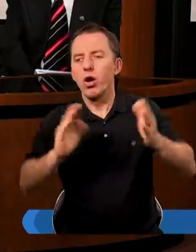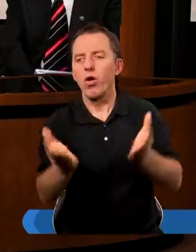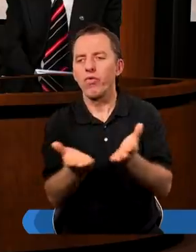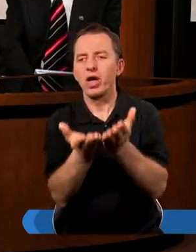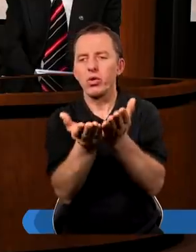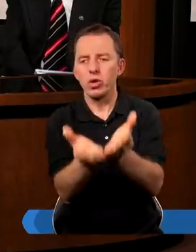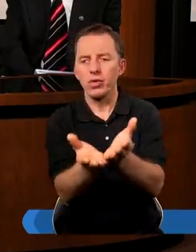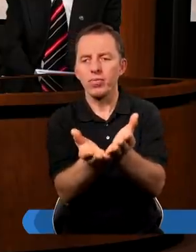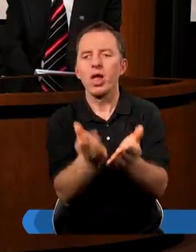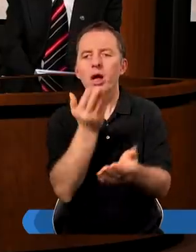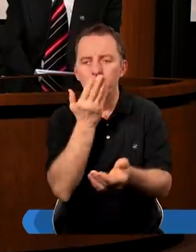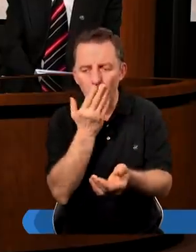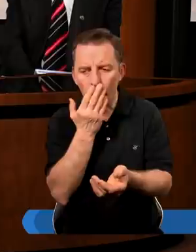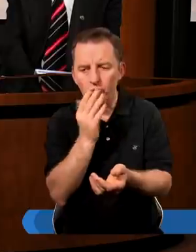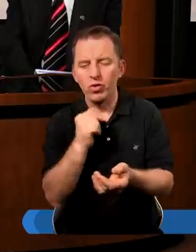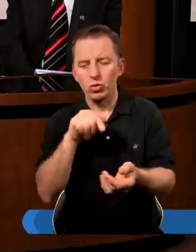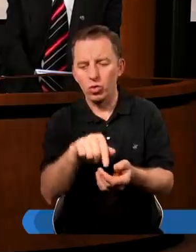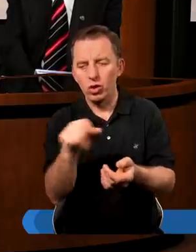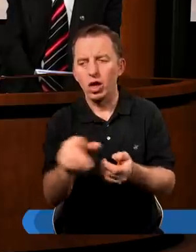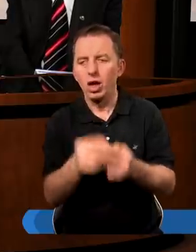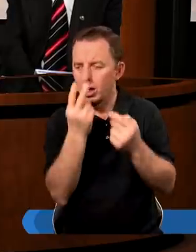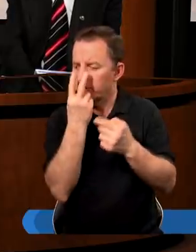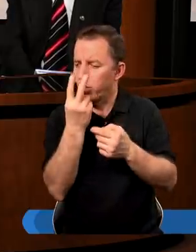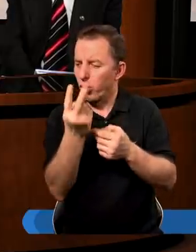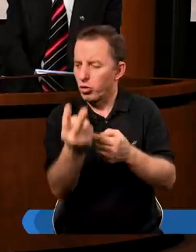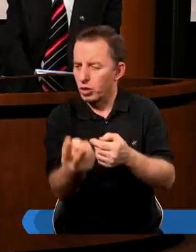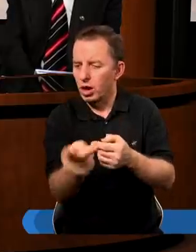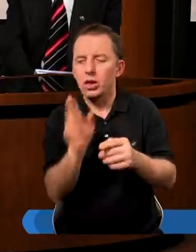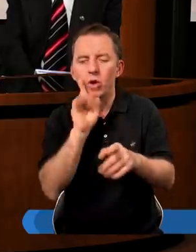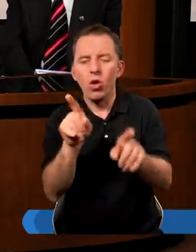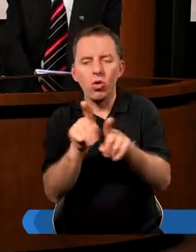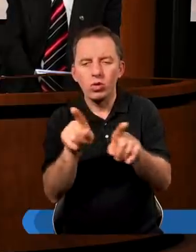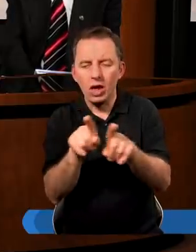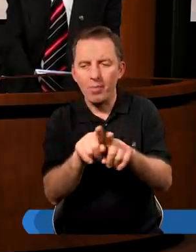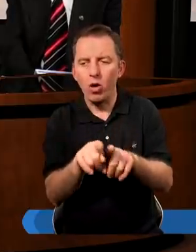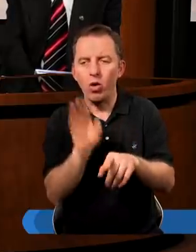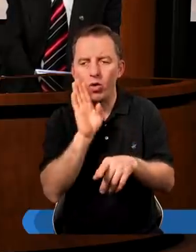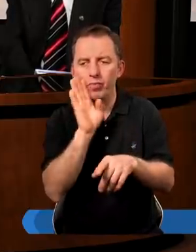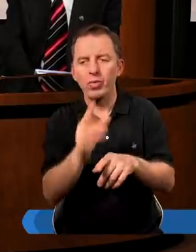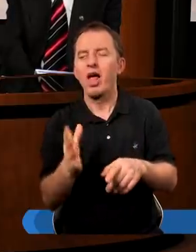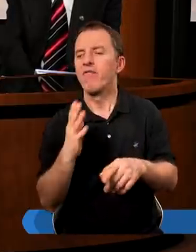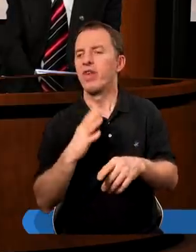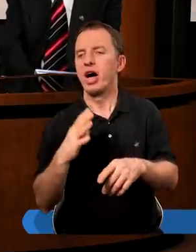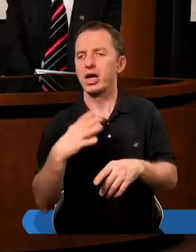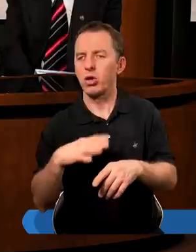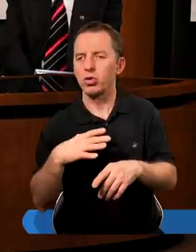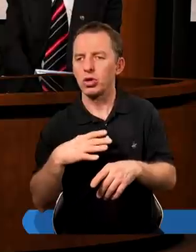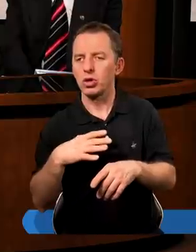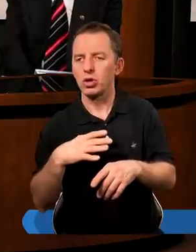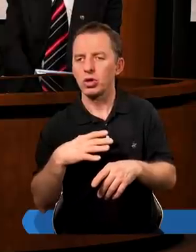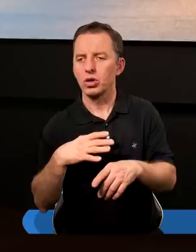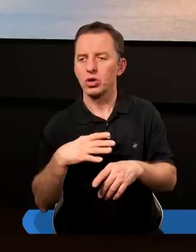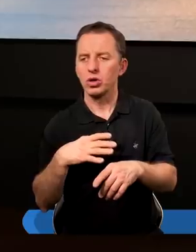Czyli mówimy tutaj o takim spojrzeniu na tą samą wartość